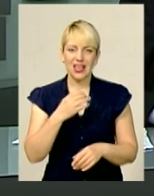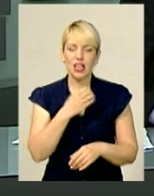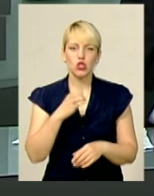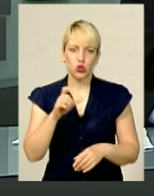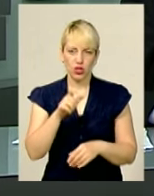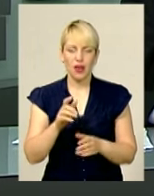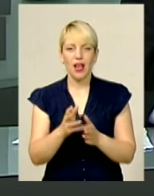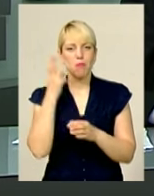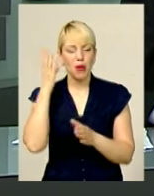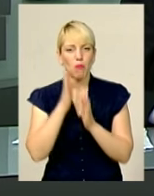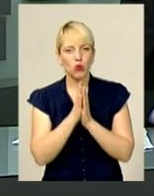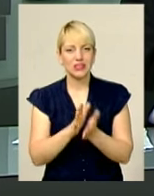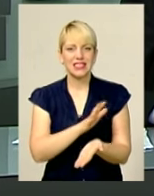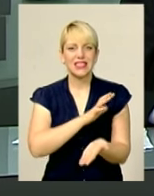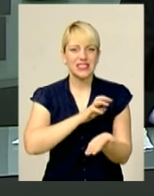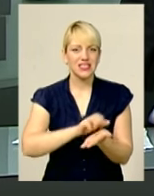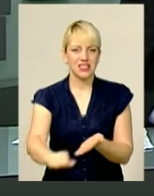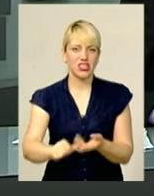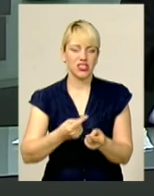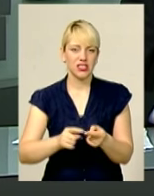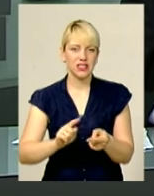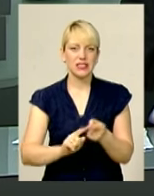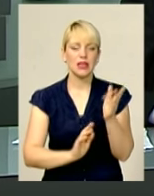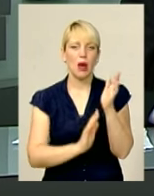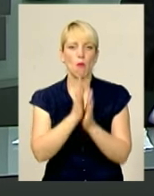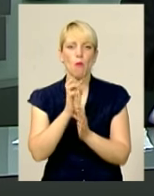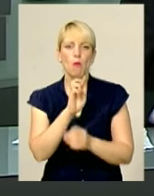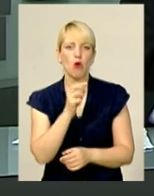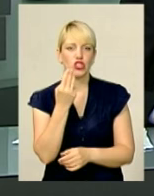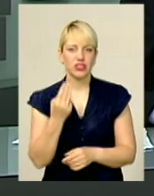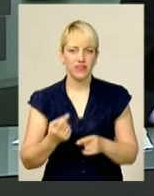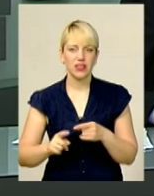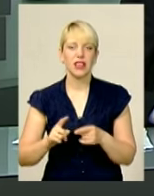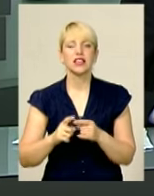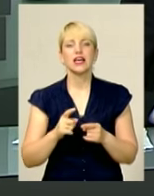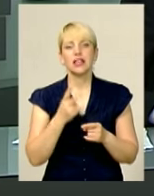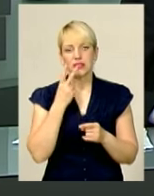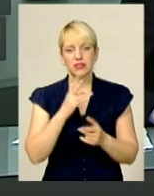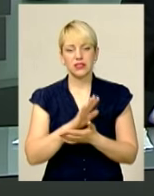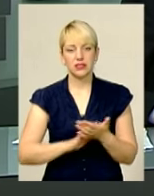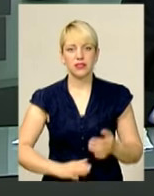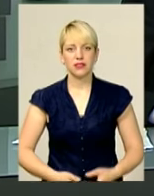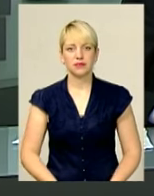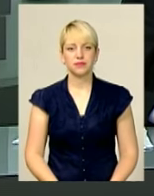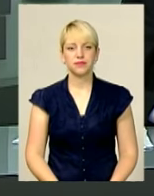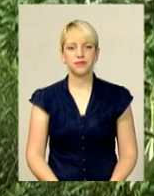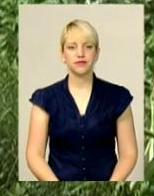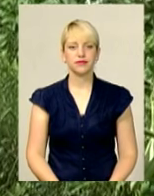знищити борщівник. Відповідну петицію зреєстрували на сайті міської ради. Тему продовжує Тетяна Пресекар.